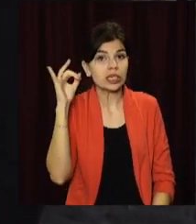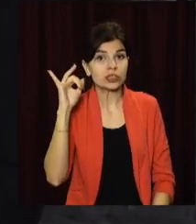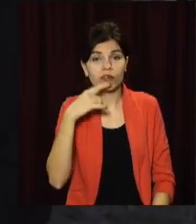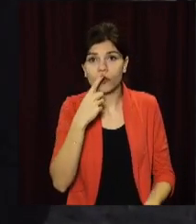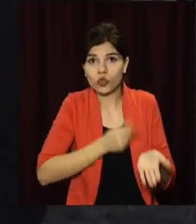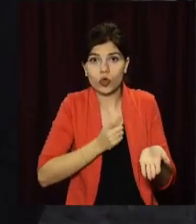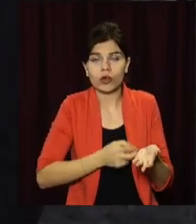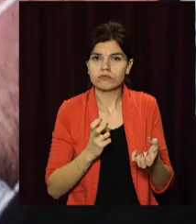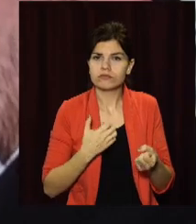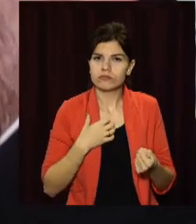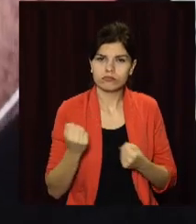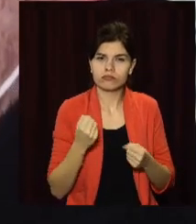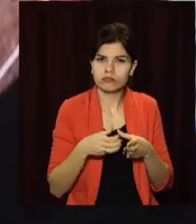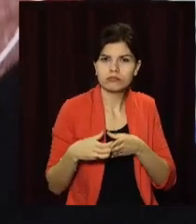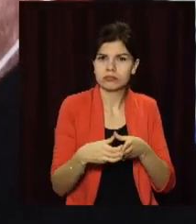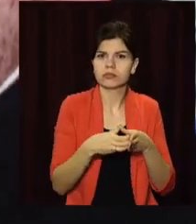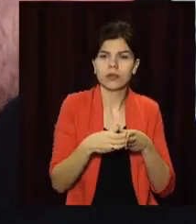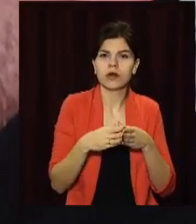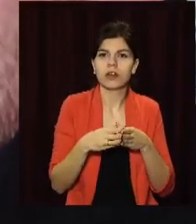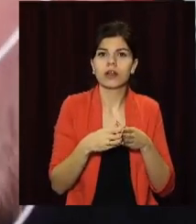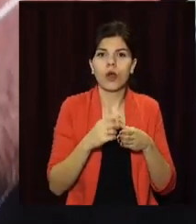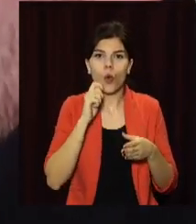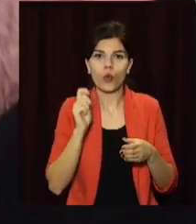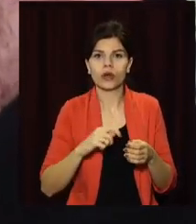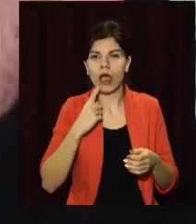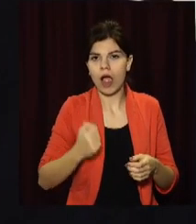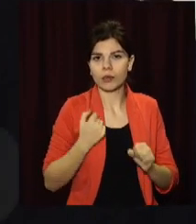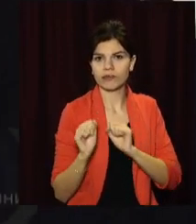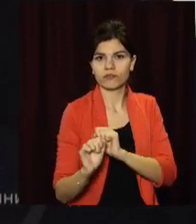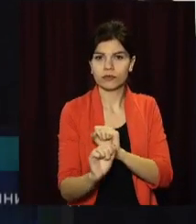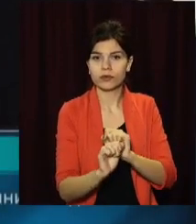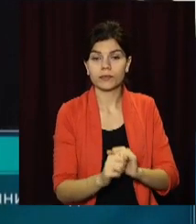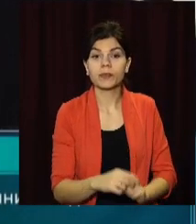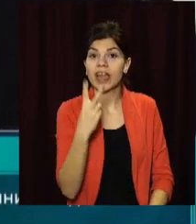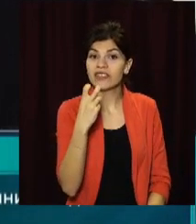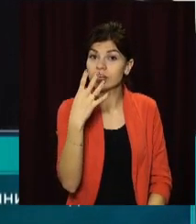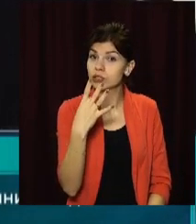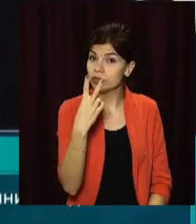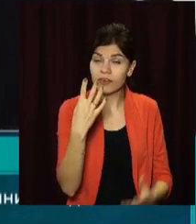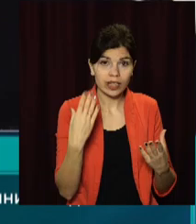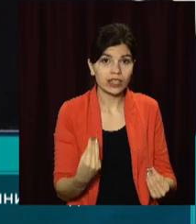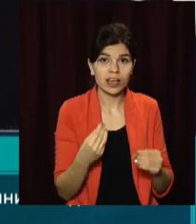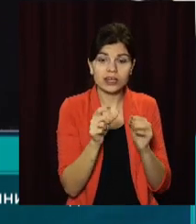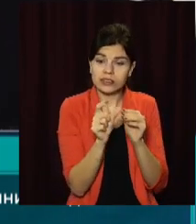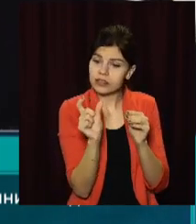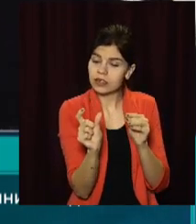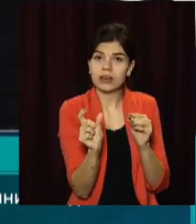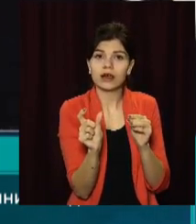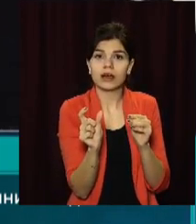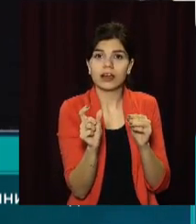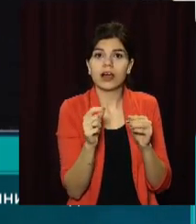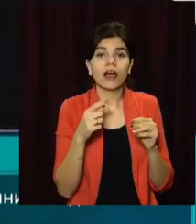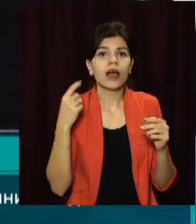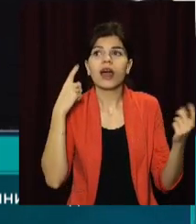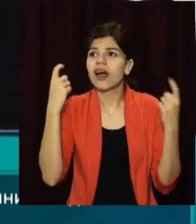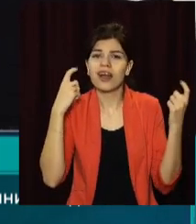свідченням міцності і обороноздатності української армії. 242 дні відірвання до основних комунікацій,